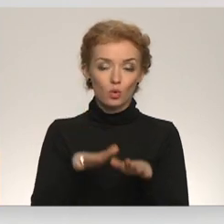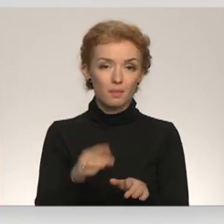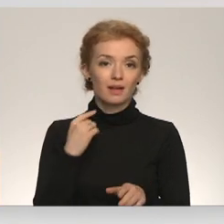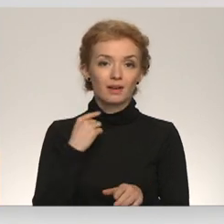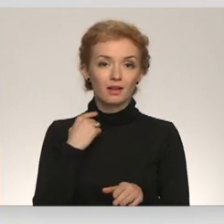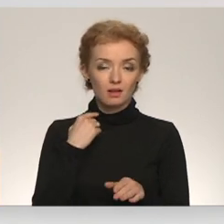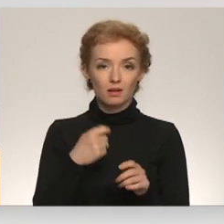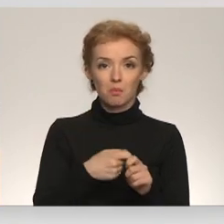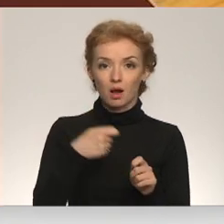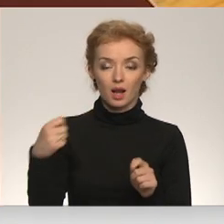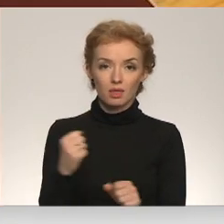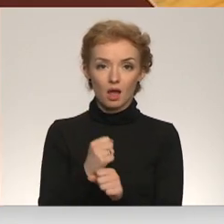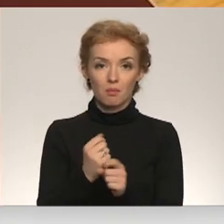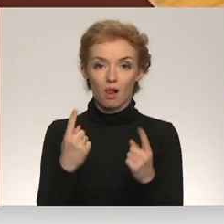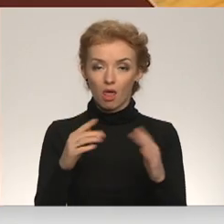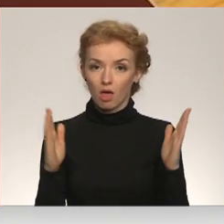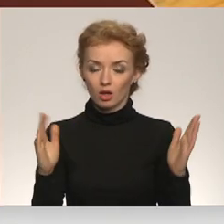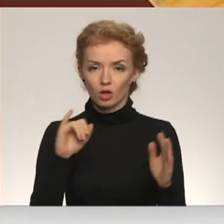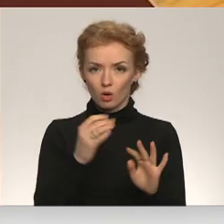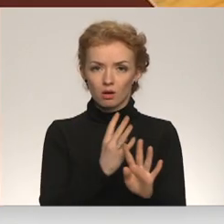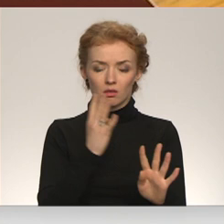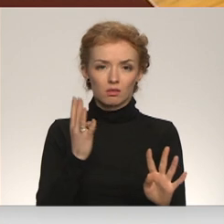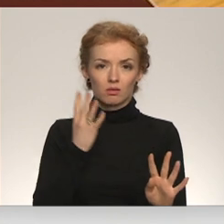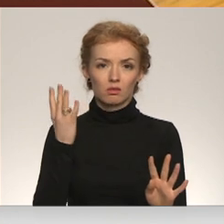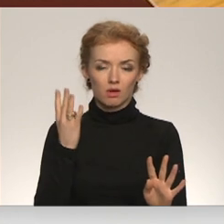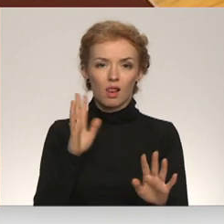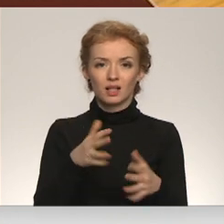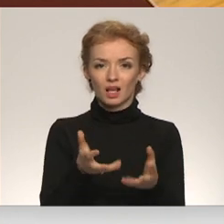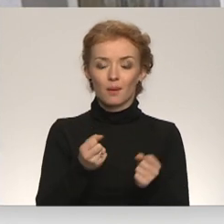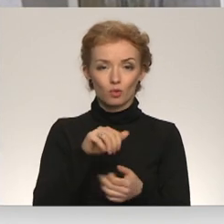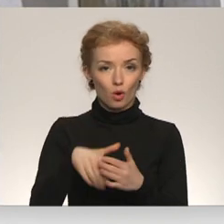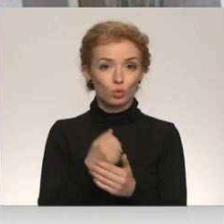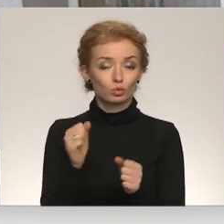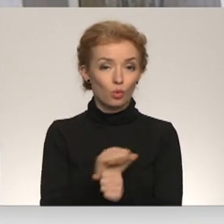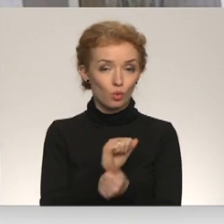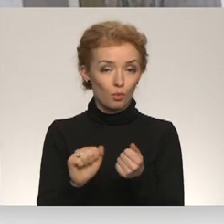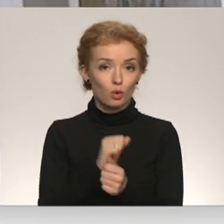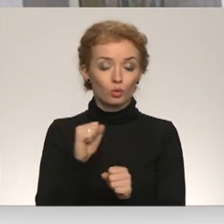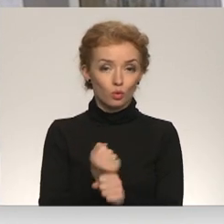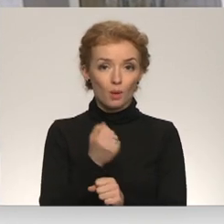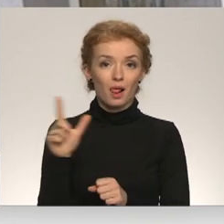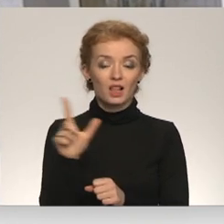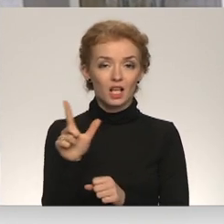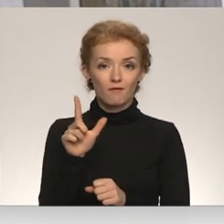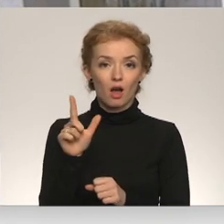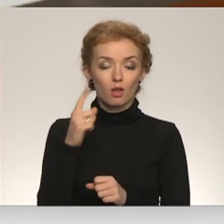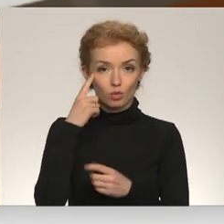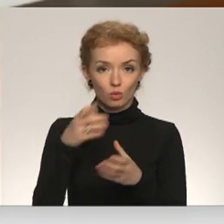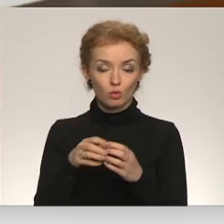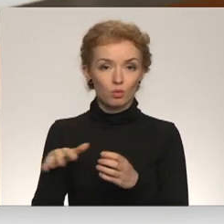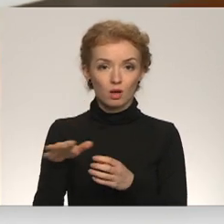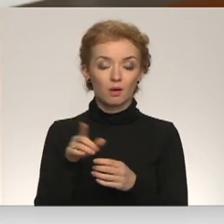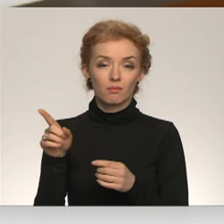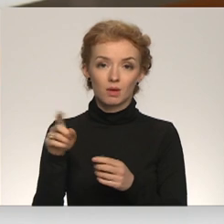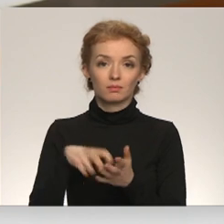Rīgā pagarināt darbalaiku, jo veidojas garas rindas pēc jauniem dokumentiem. Tikmēr Līvānu novada pašvaldība adresējusi